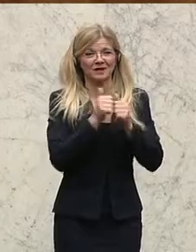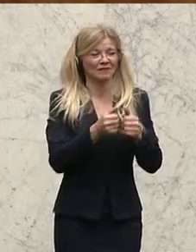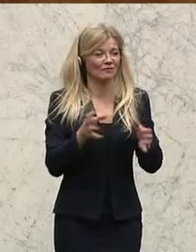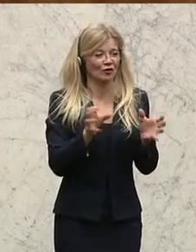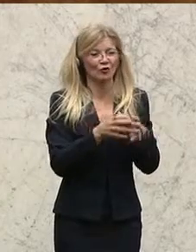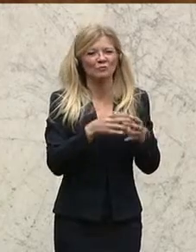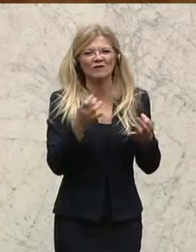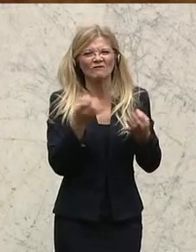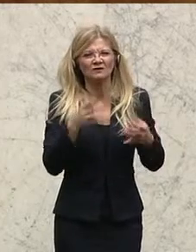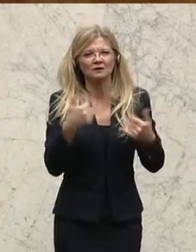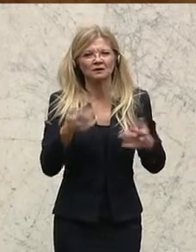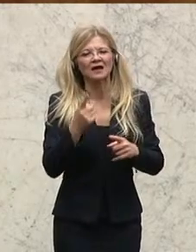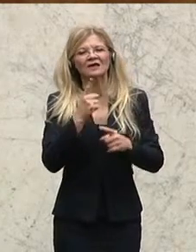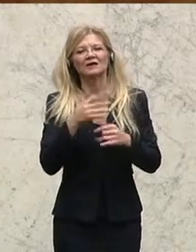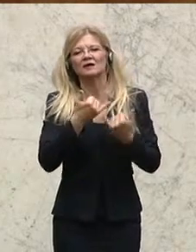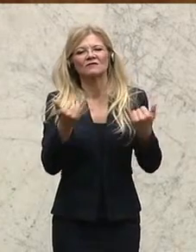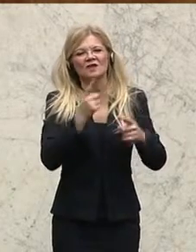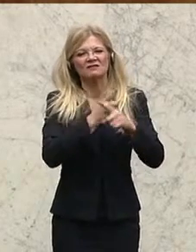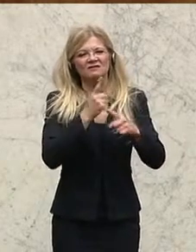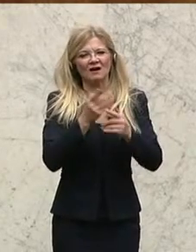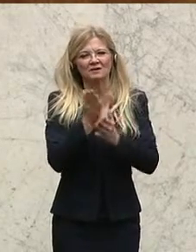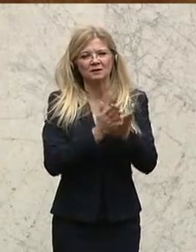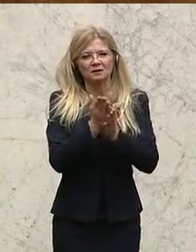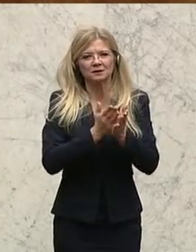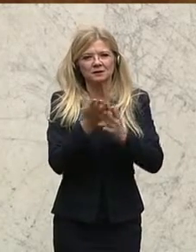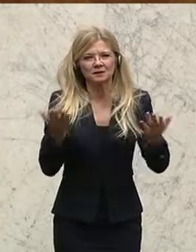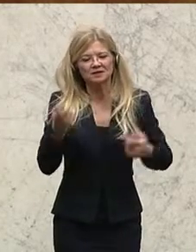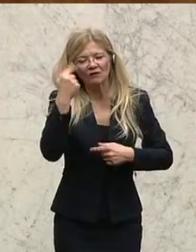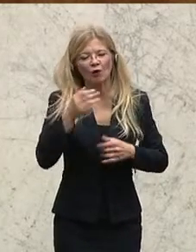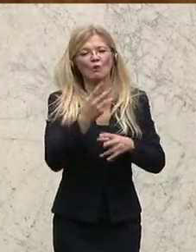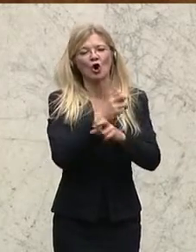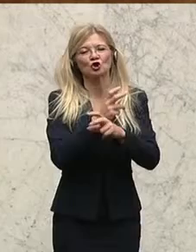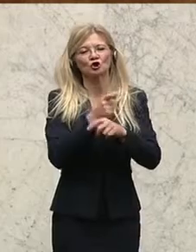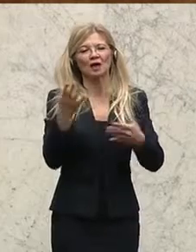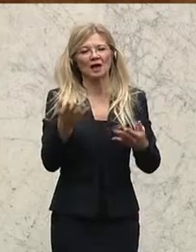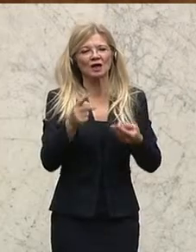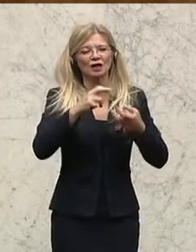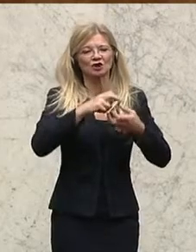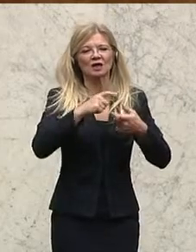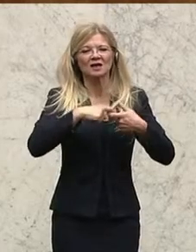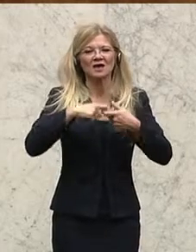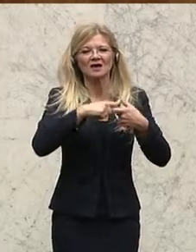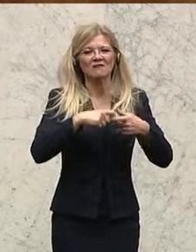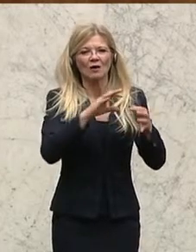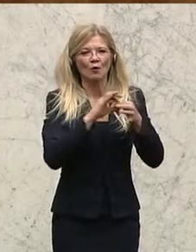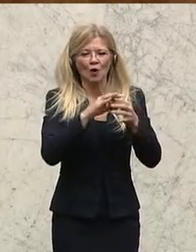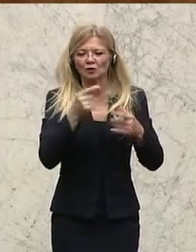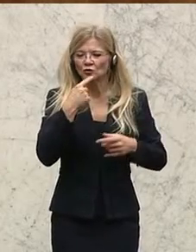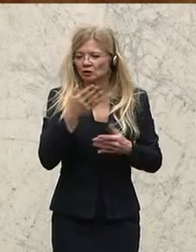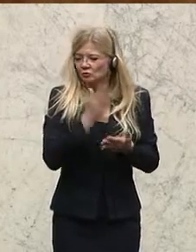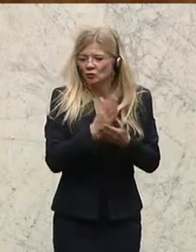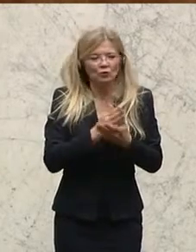weil die österreichische Gewerbeordnung das gar nicht zulässt, dass man am Land mit dem Nachbarn ihr Smartphone sich organisiert. Das war zum Beispiel die Ursprungsidee.